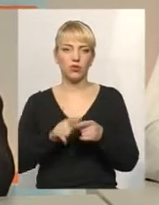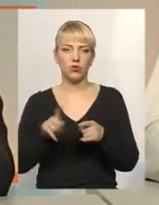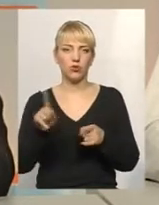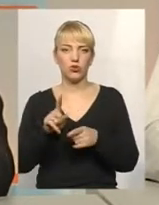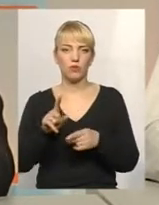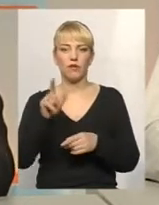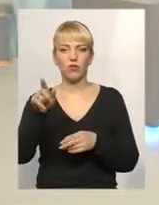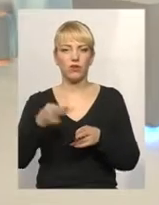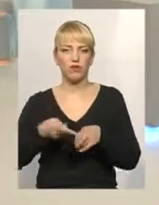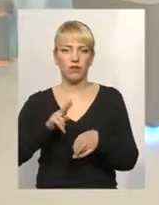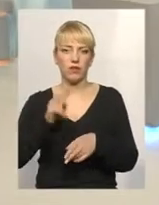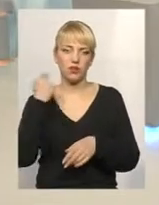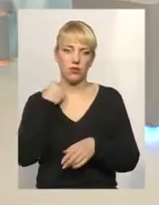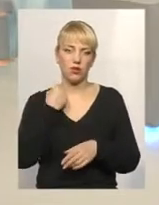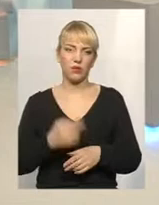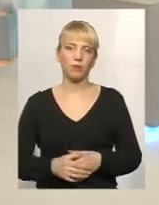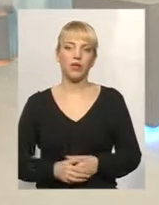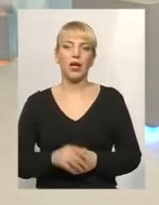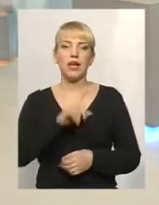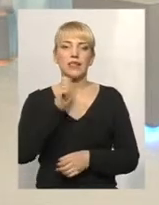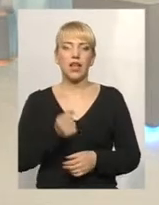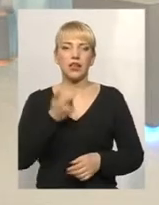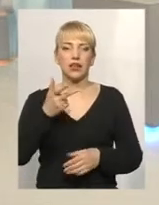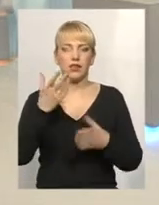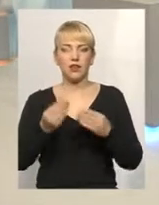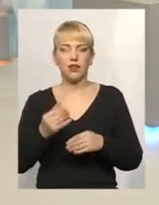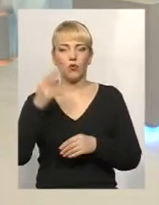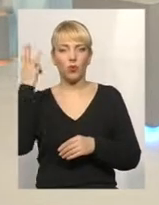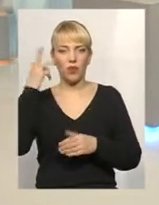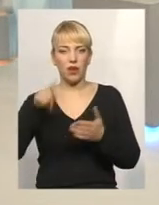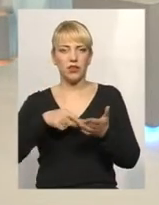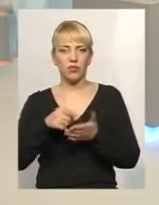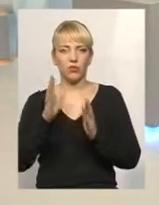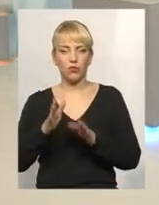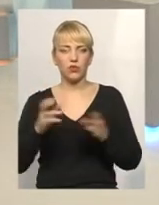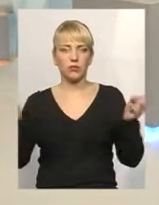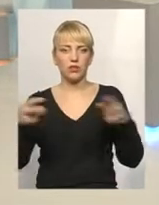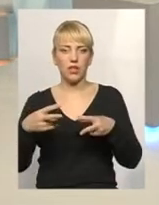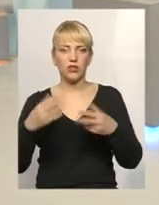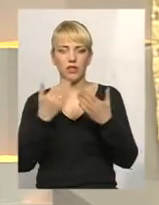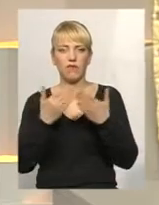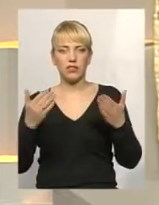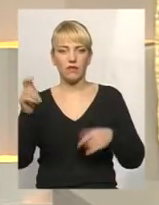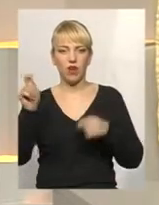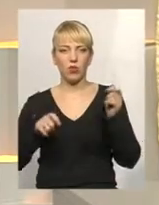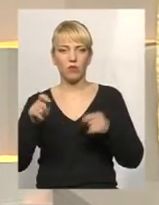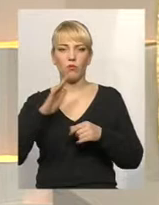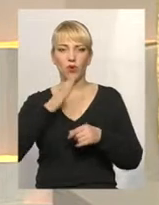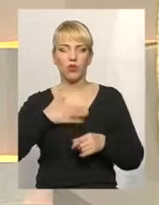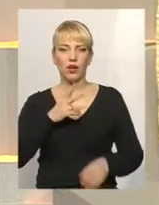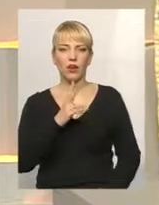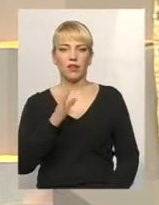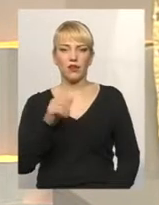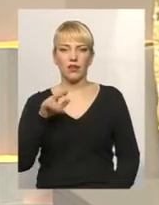оплачували ці гори. Власне, за кілька днів в Хмельницькому відбудеться спеціалізована виставка-конференція «Мої квадратні